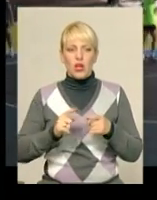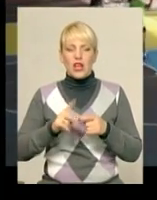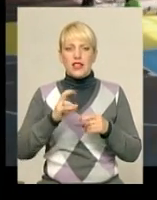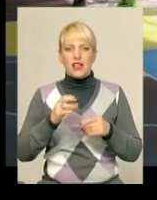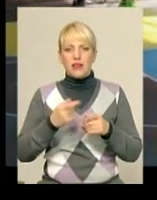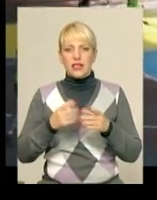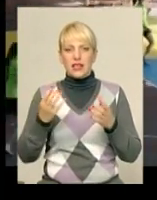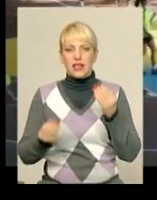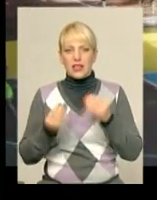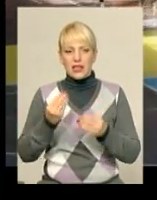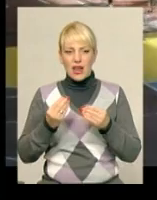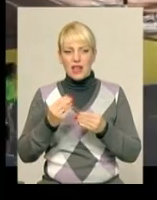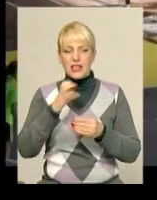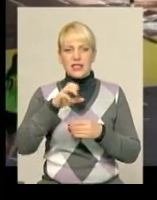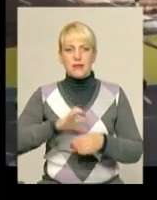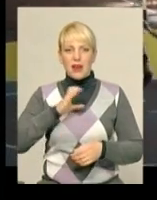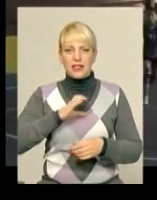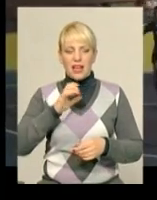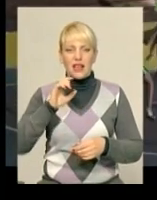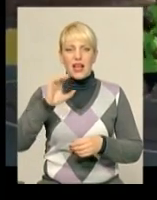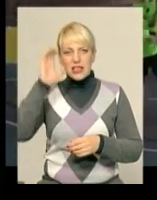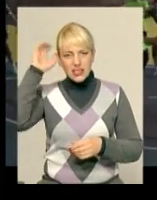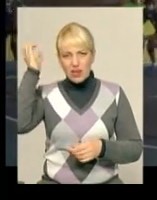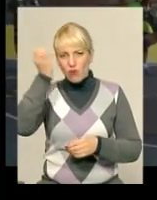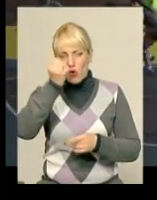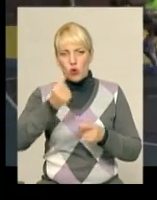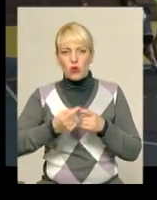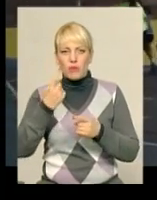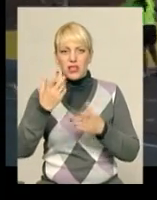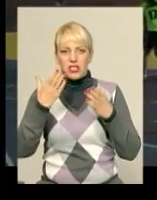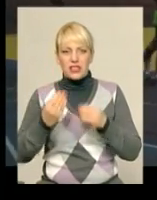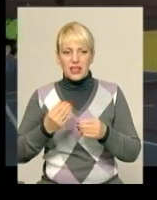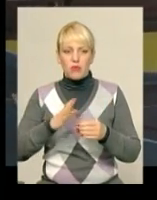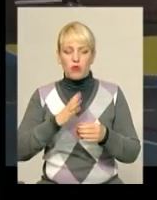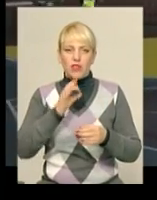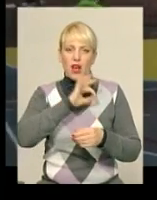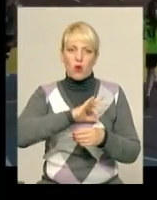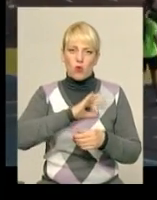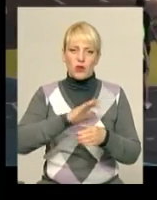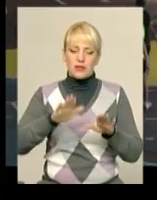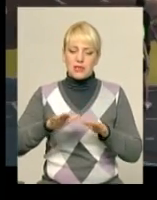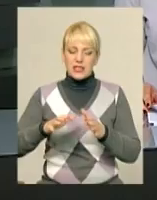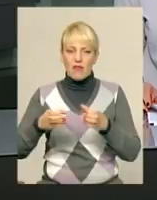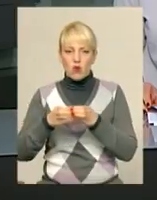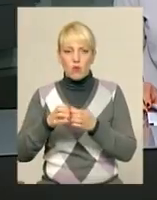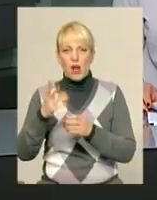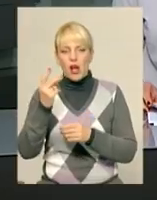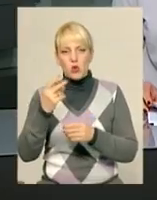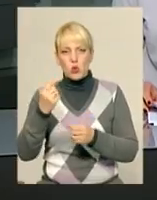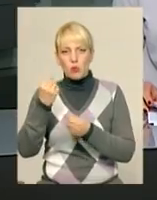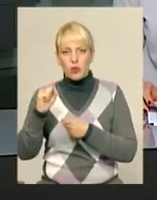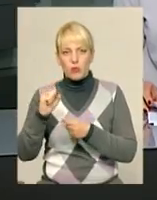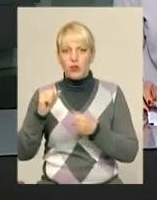командою «Спартак Дюа США 4» з кривого рогу. Перший змагальний день відбувся на користь місцевої команди, а от другий перемогу